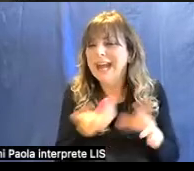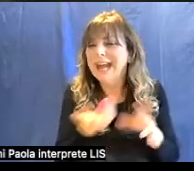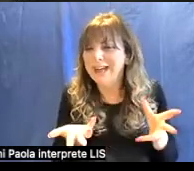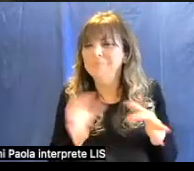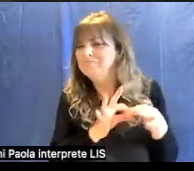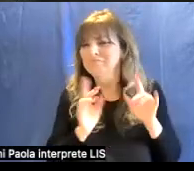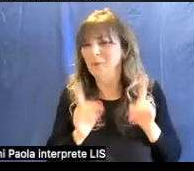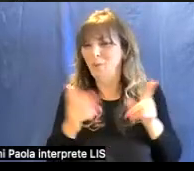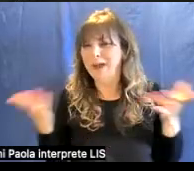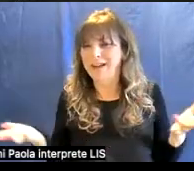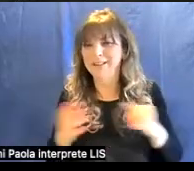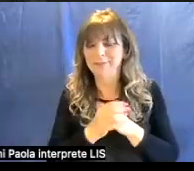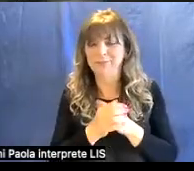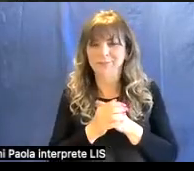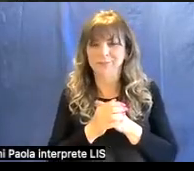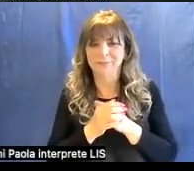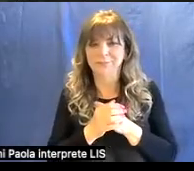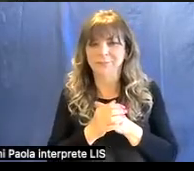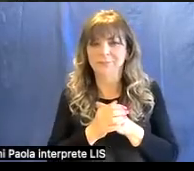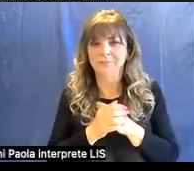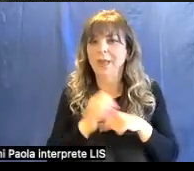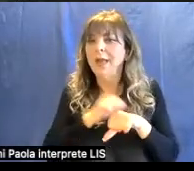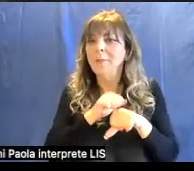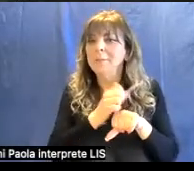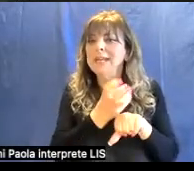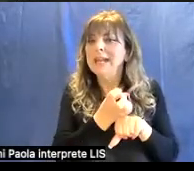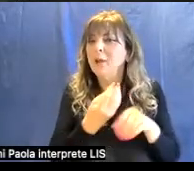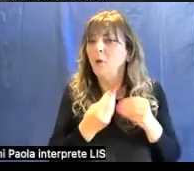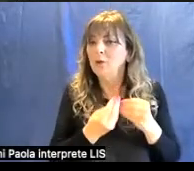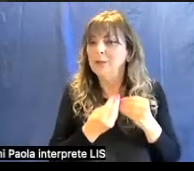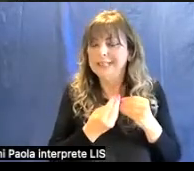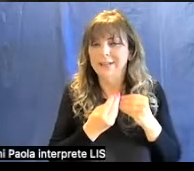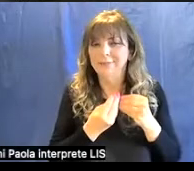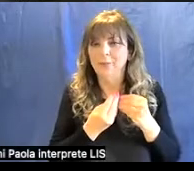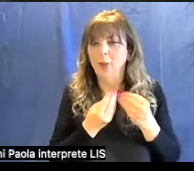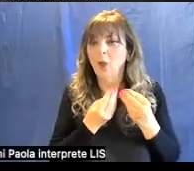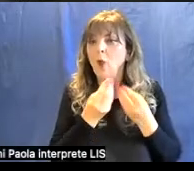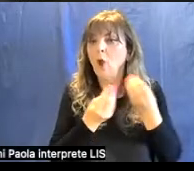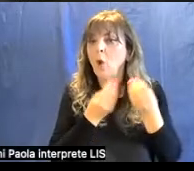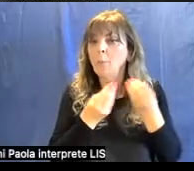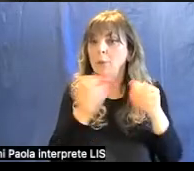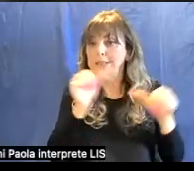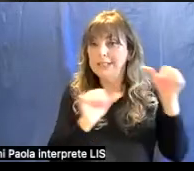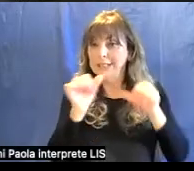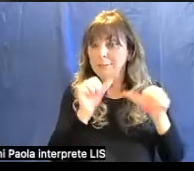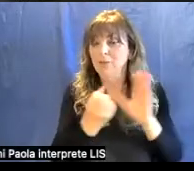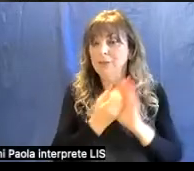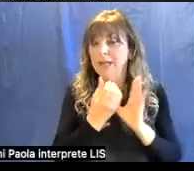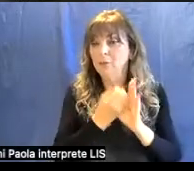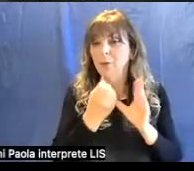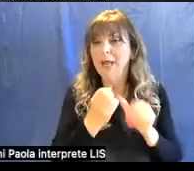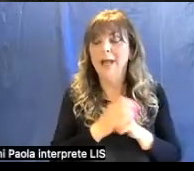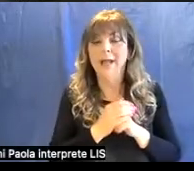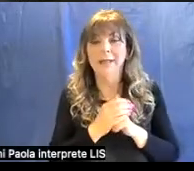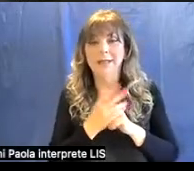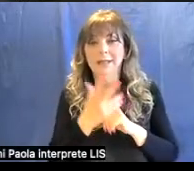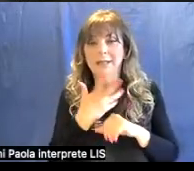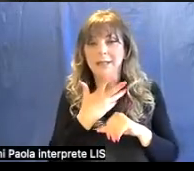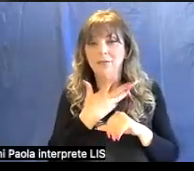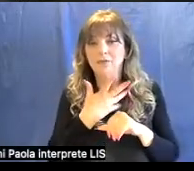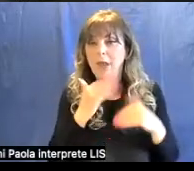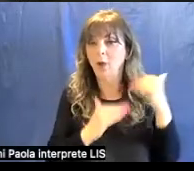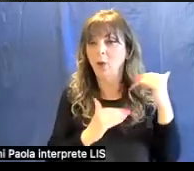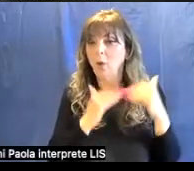minerali. Allora, prima di tutto, cosa sono i minerali? Sono dei composti chimici naturali che hanno una ben definita